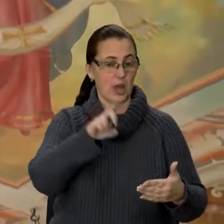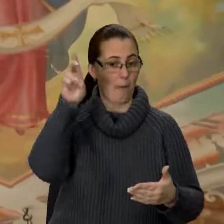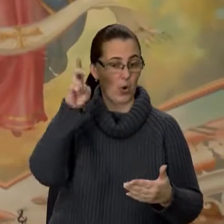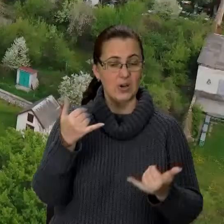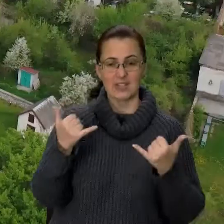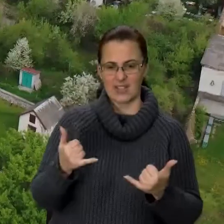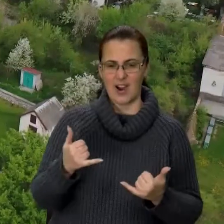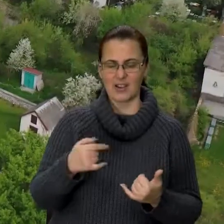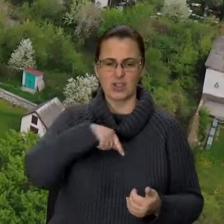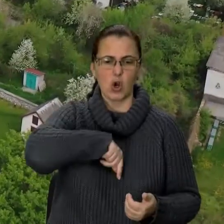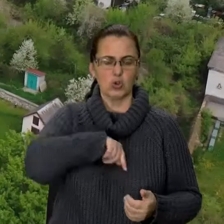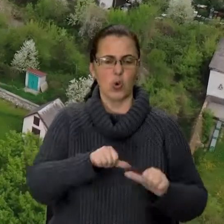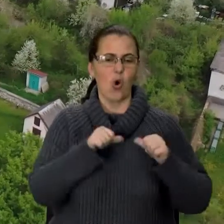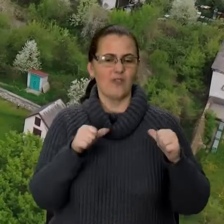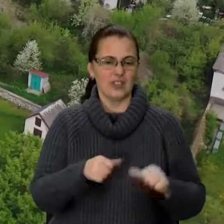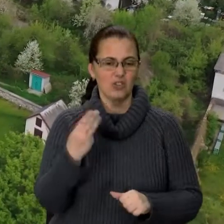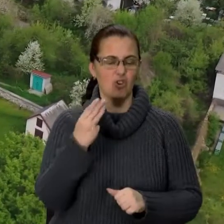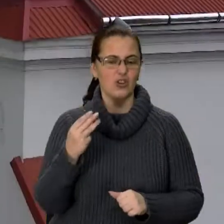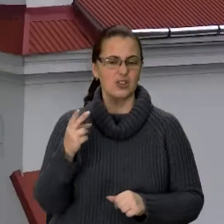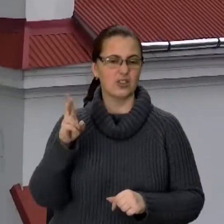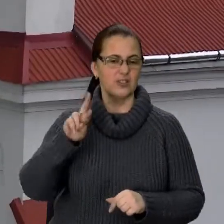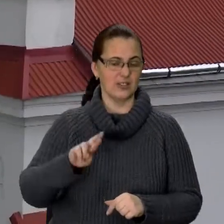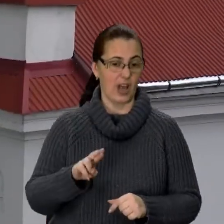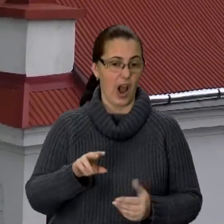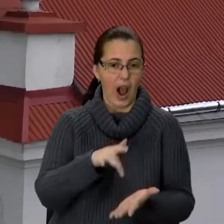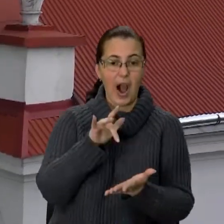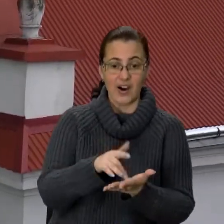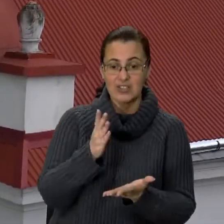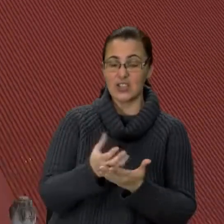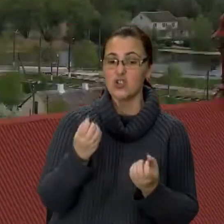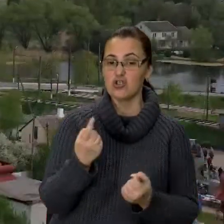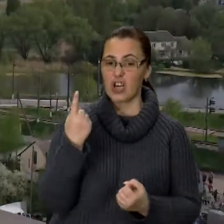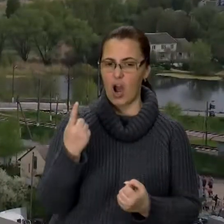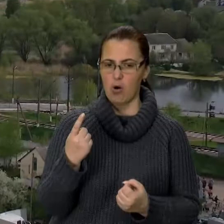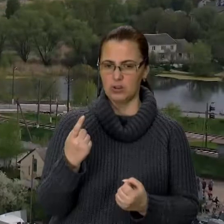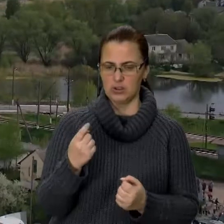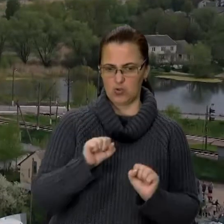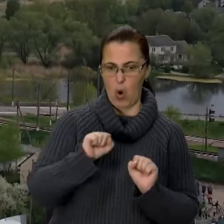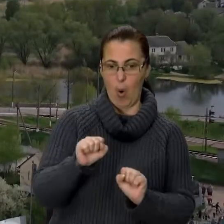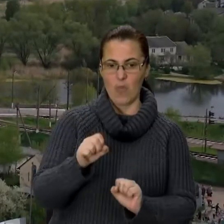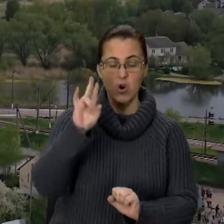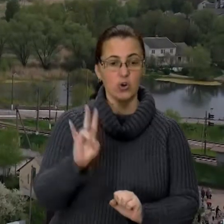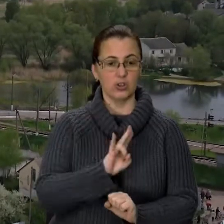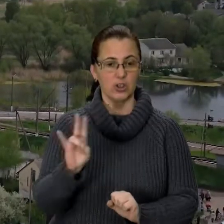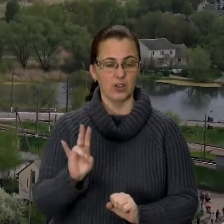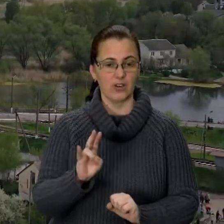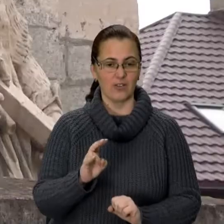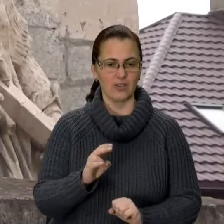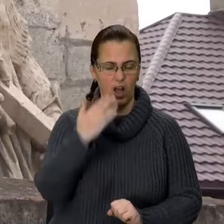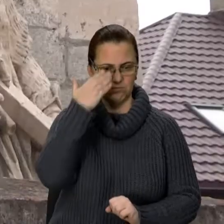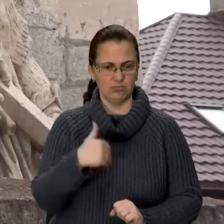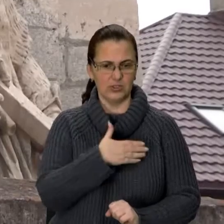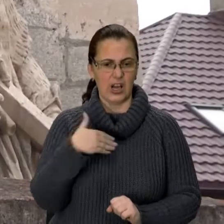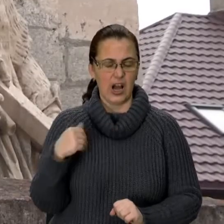серце Щирця. А у самому центрі містечка зіймається ще один потужний оборонний храм – костел святого Станіслава.